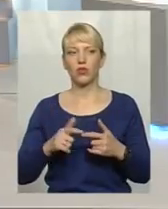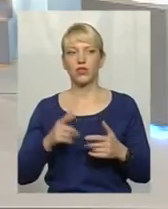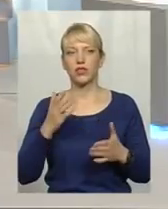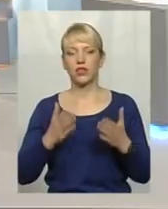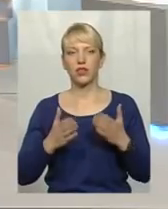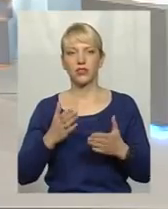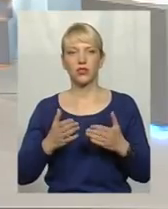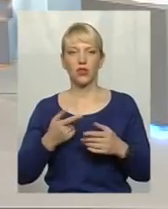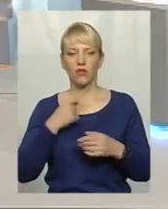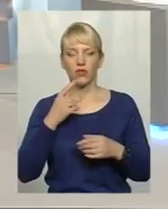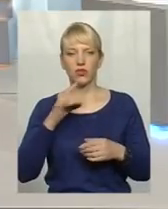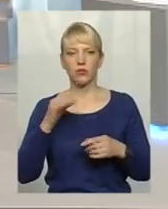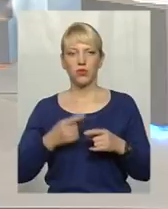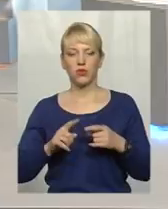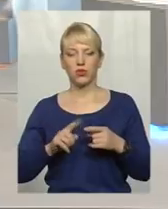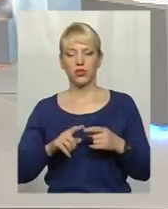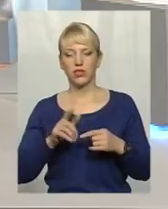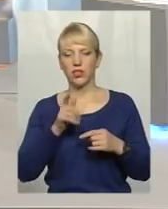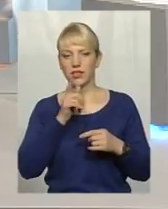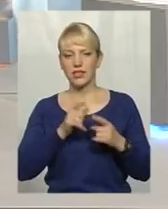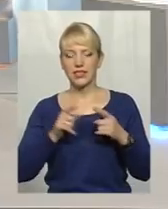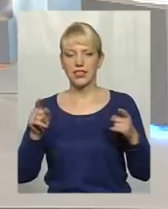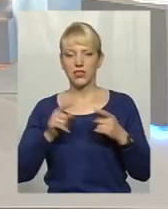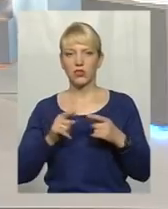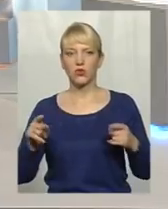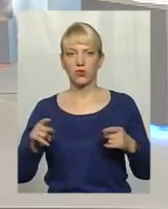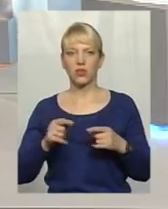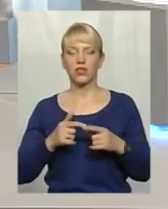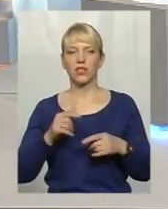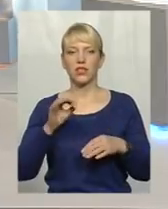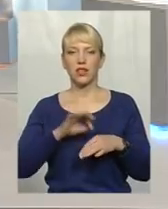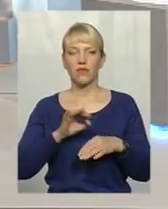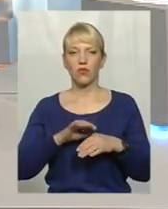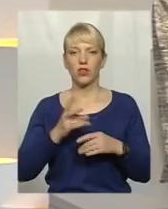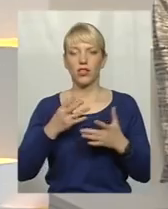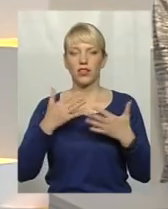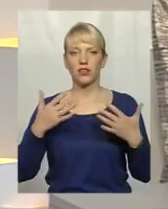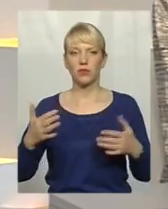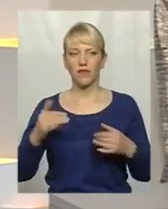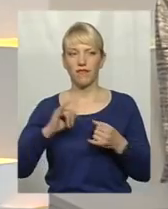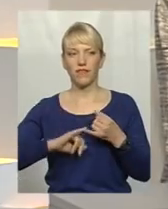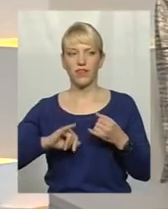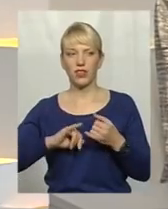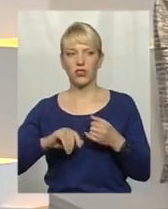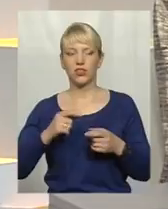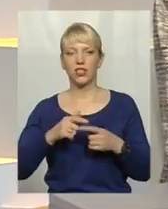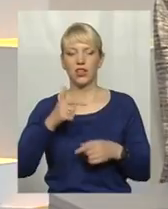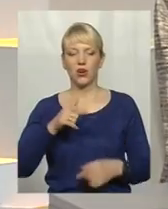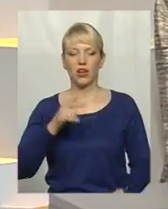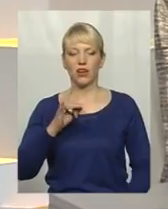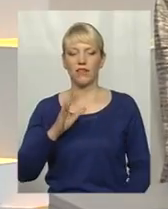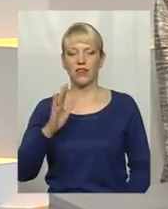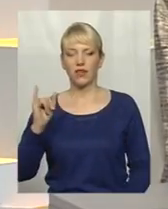оці сезонні підвищення захворюваності на різномутні вірусні інфекції, ГРЗ,